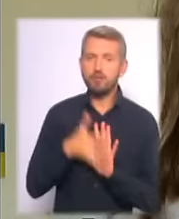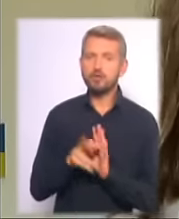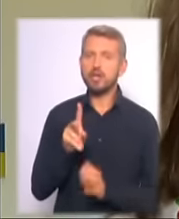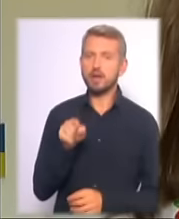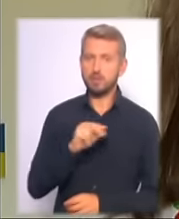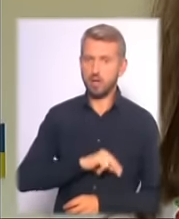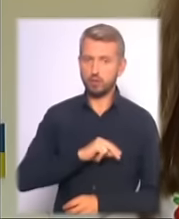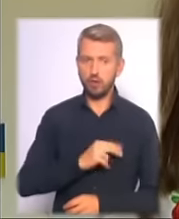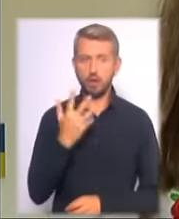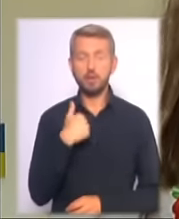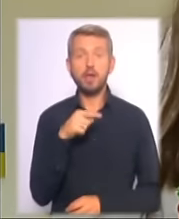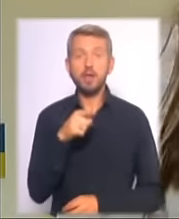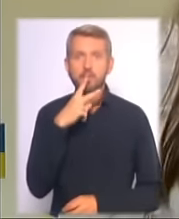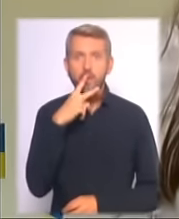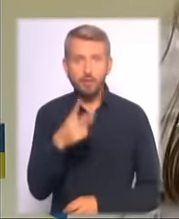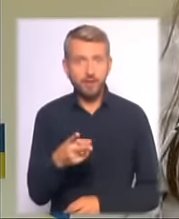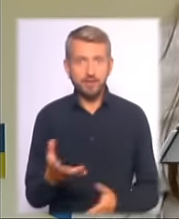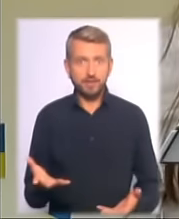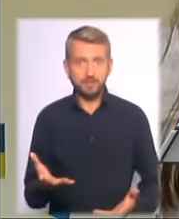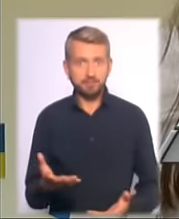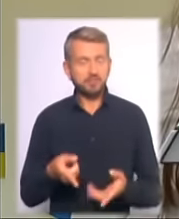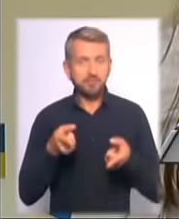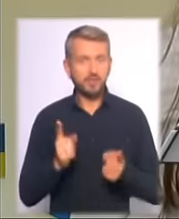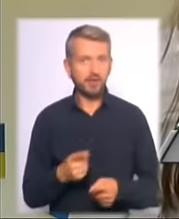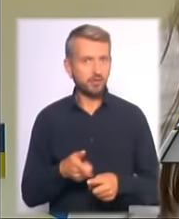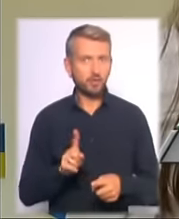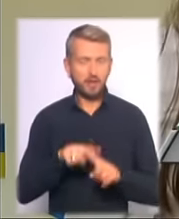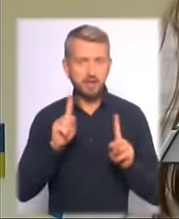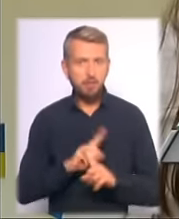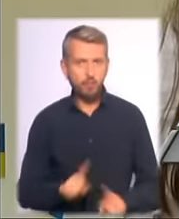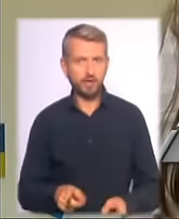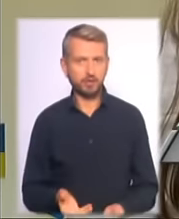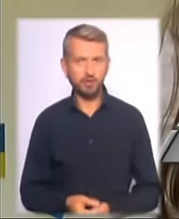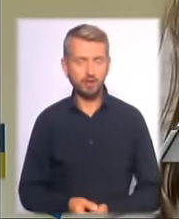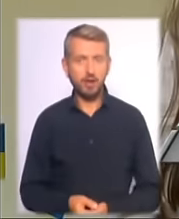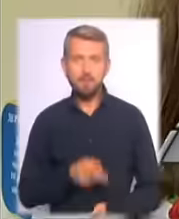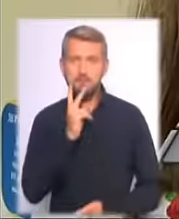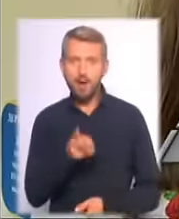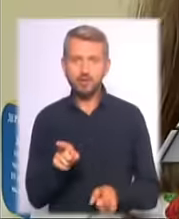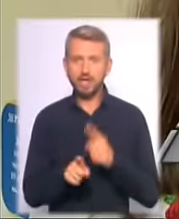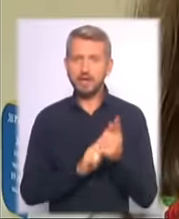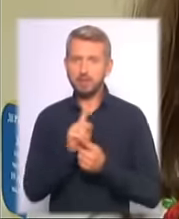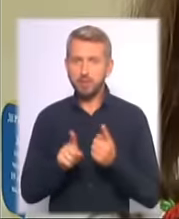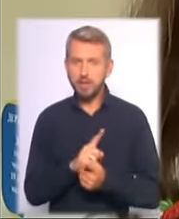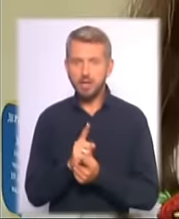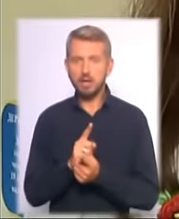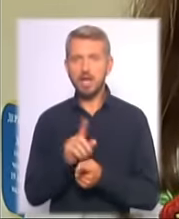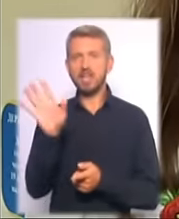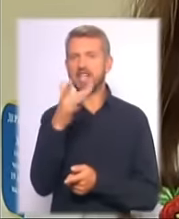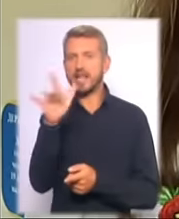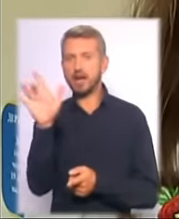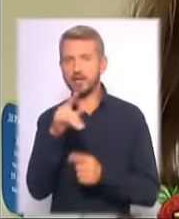працює. Коли я її побачила, ну дійсно, це неймовірно. Бачити такі зміни, інтерактивні дошки.